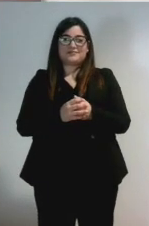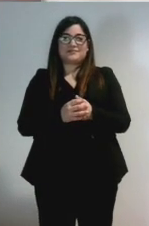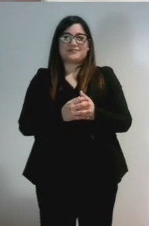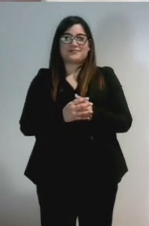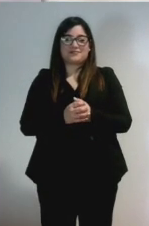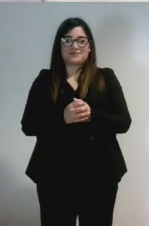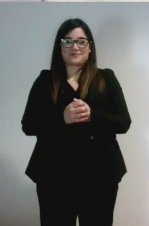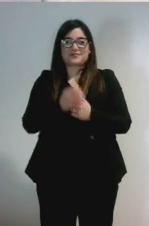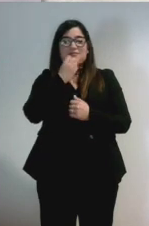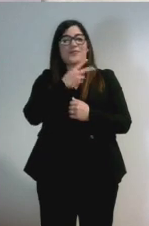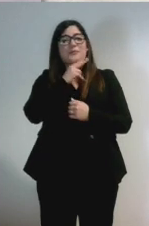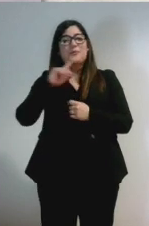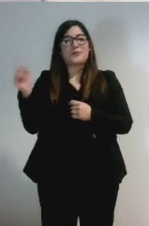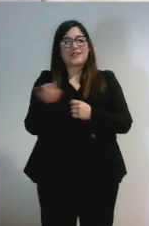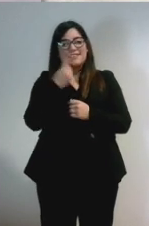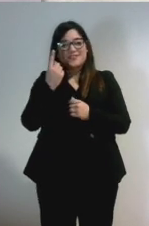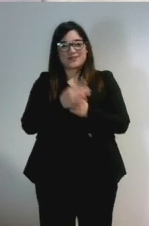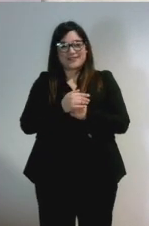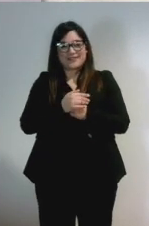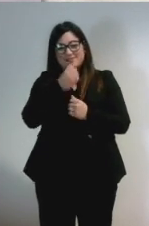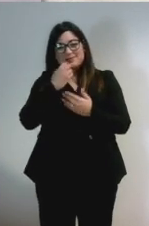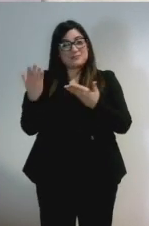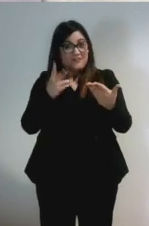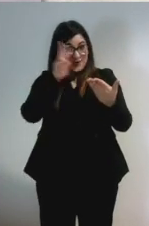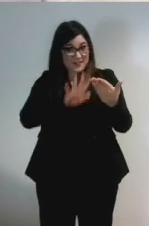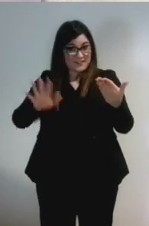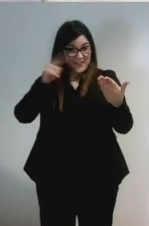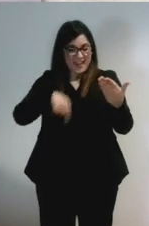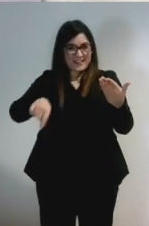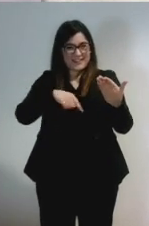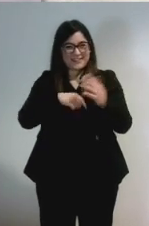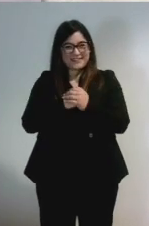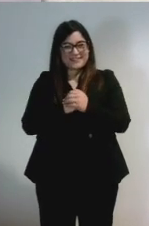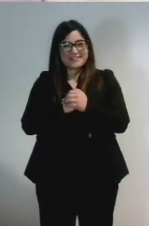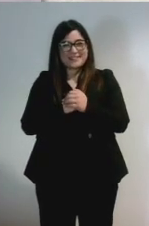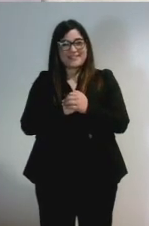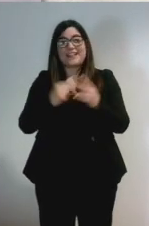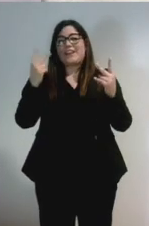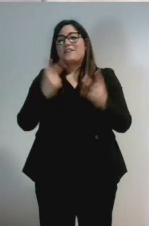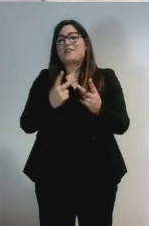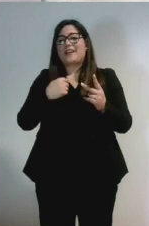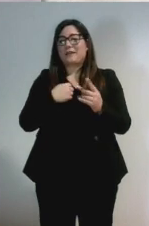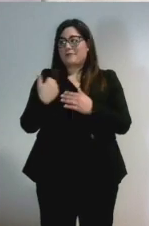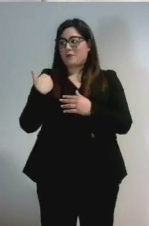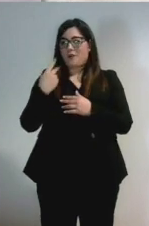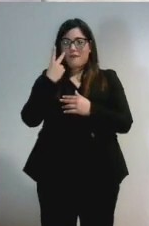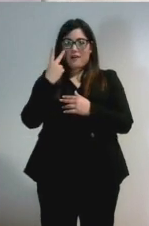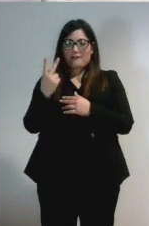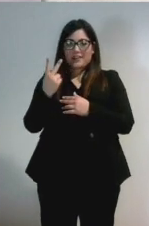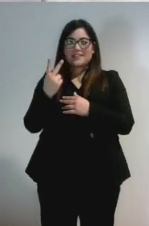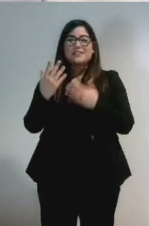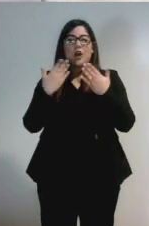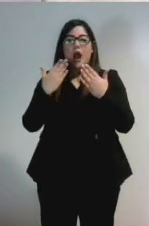Buon pomeriggio a tutti e benvenuti in Veneto. Non vi nascondo che prima quando ho visto la fila fuori dall'auditorium